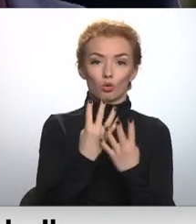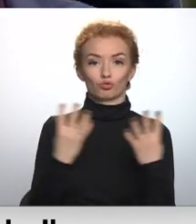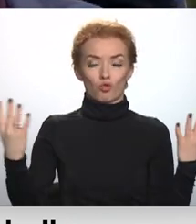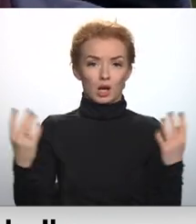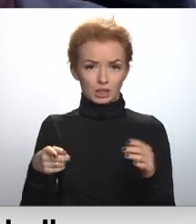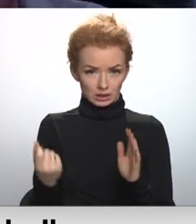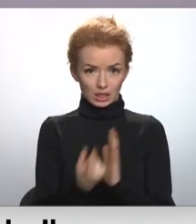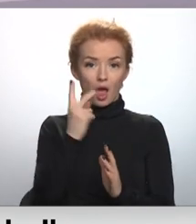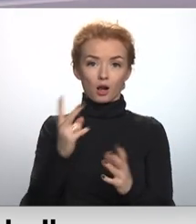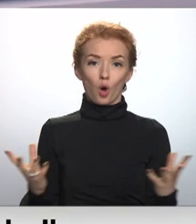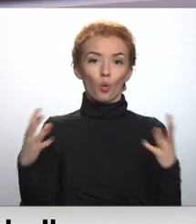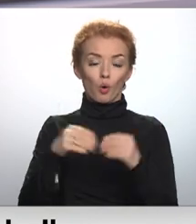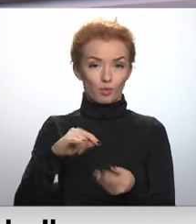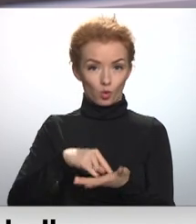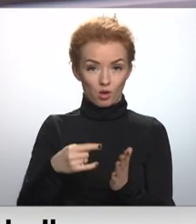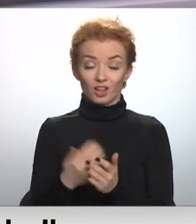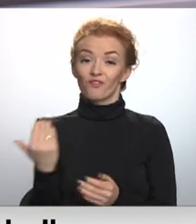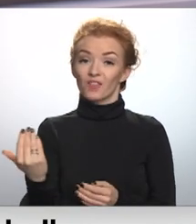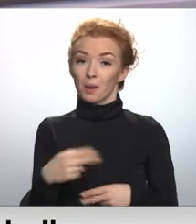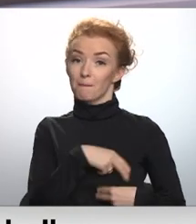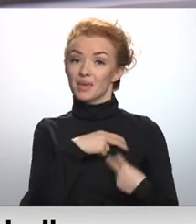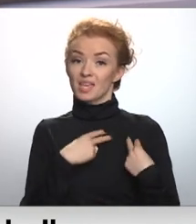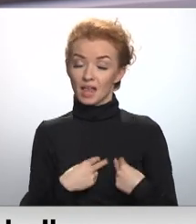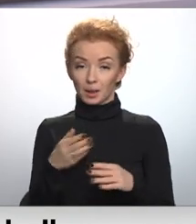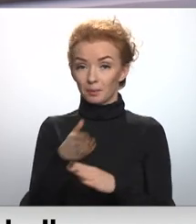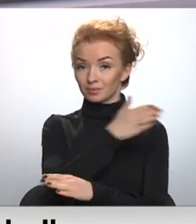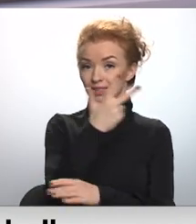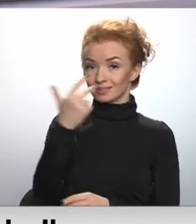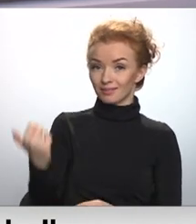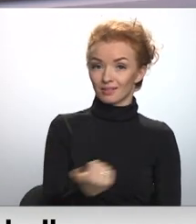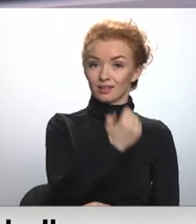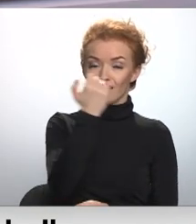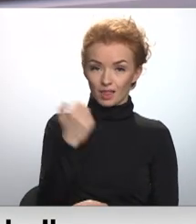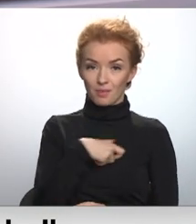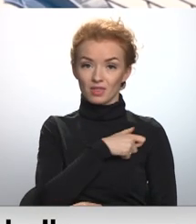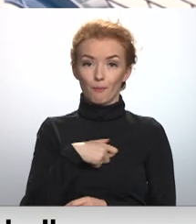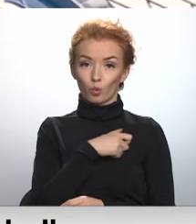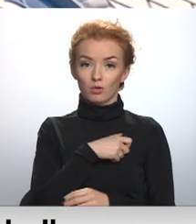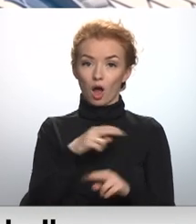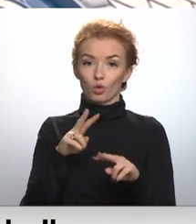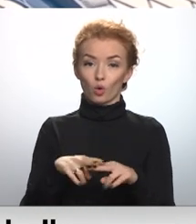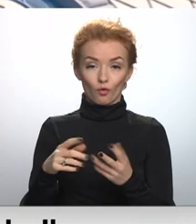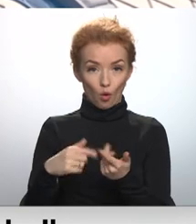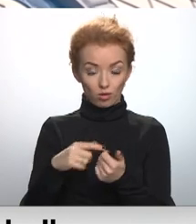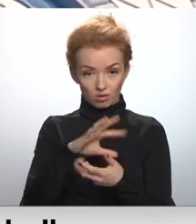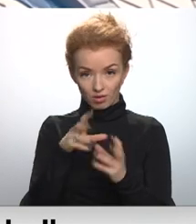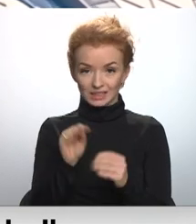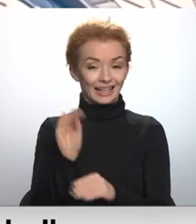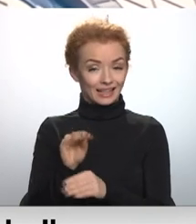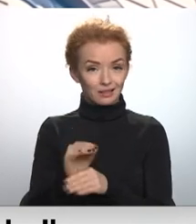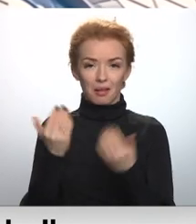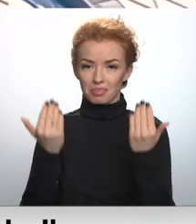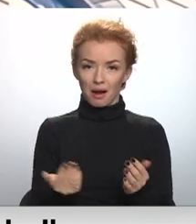sanāks tā kā kopa projekts. Viņa partijas biedri gan vēl pirms trim gadiem deputātu kvotas asi kritizēja. Tagad vismainījies.